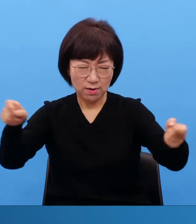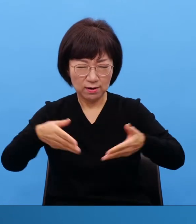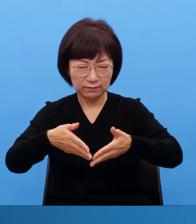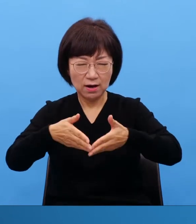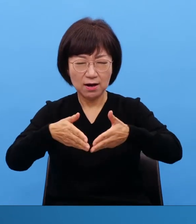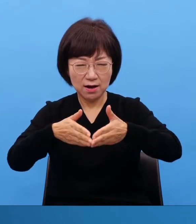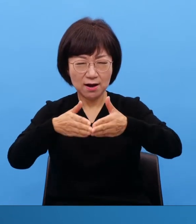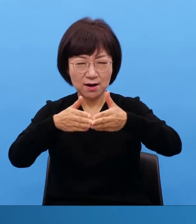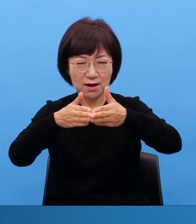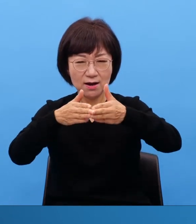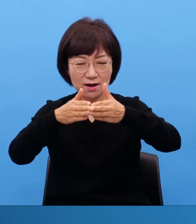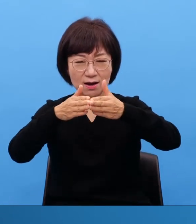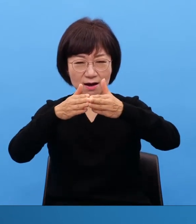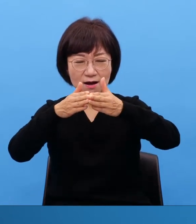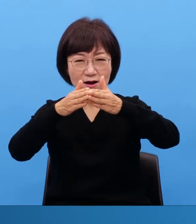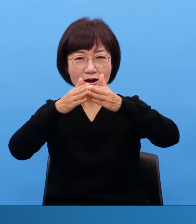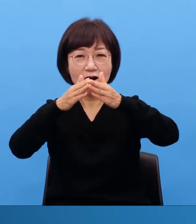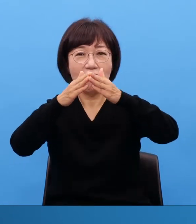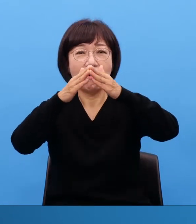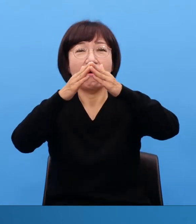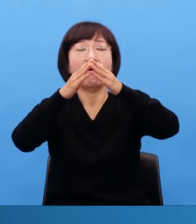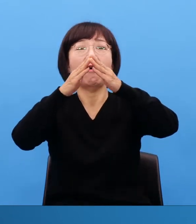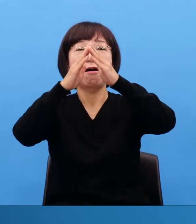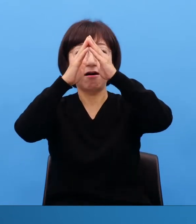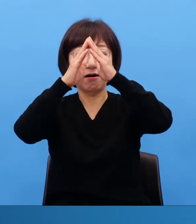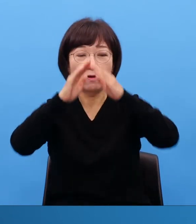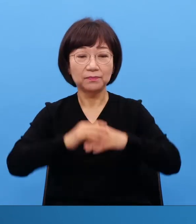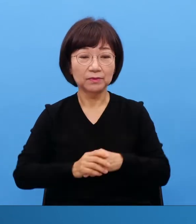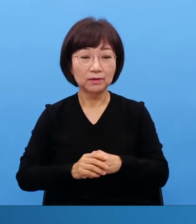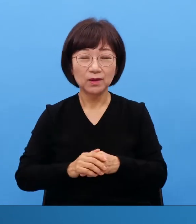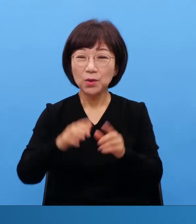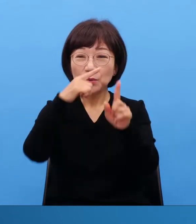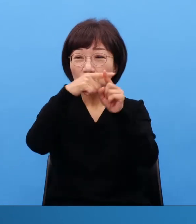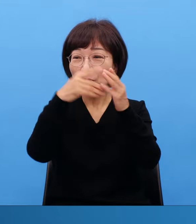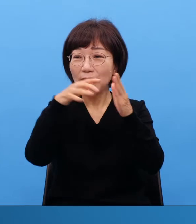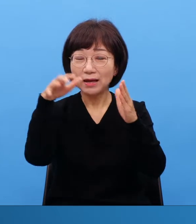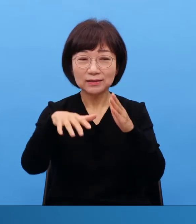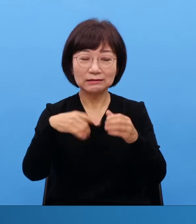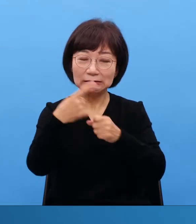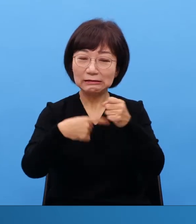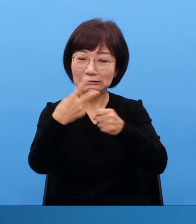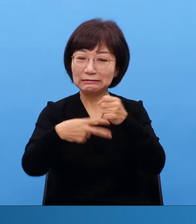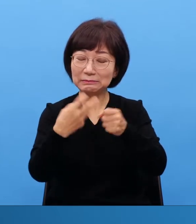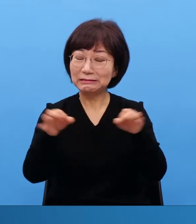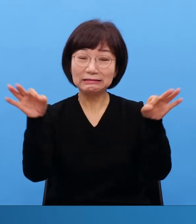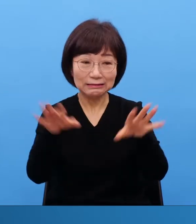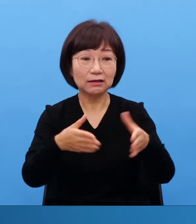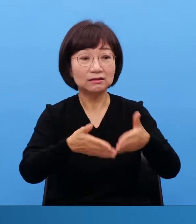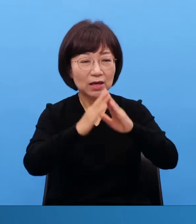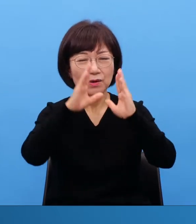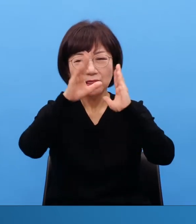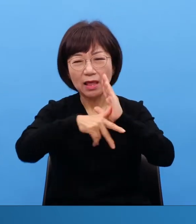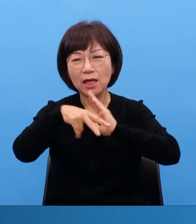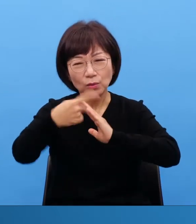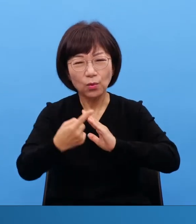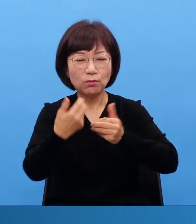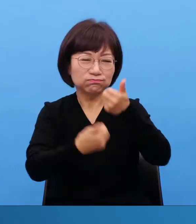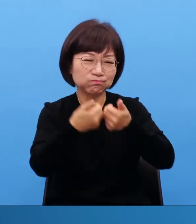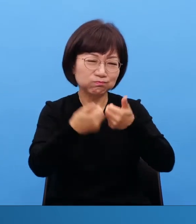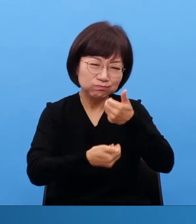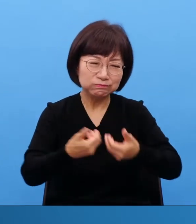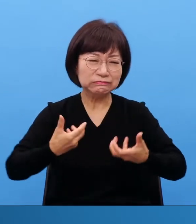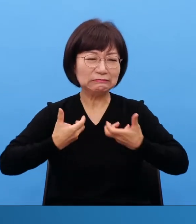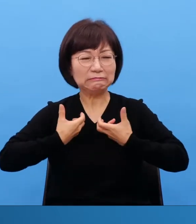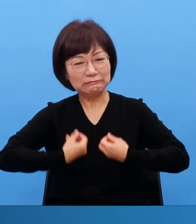아니 뭐 교회들은요 몇 년 건축하는 그것까지도 시험 들고 난린데 이 사람들은 뭐 몇 대를 죽으면서 또